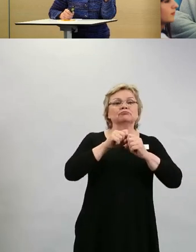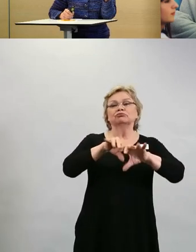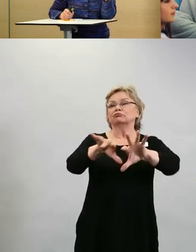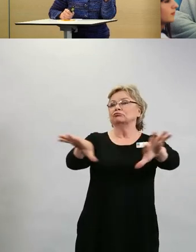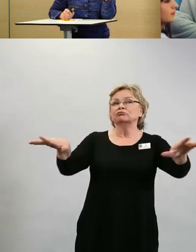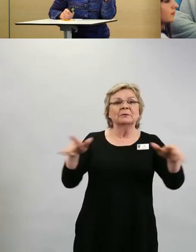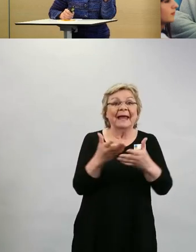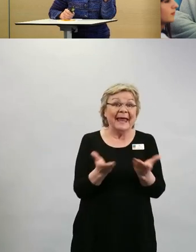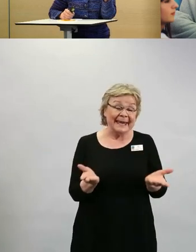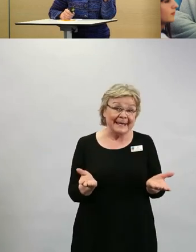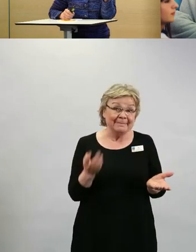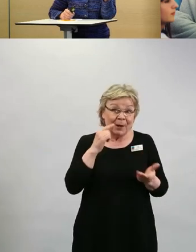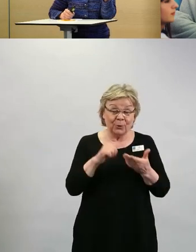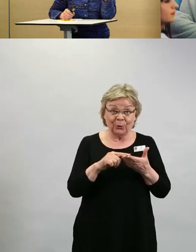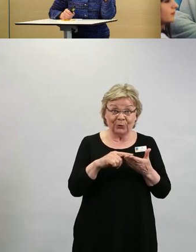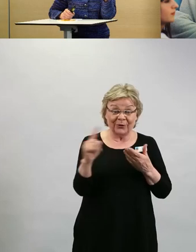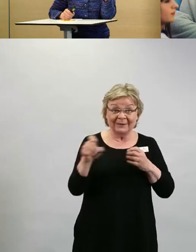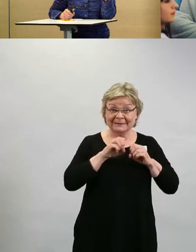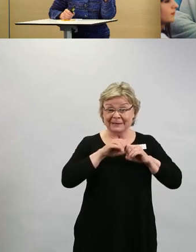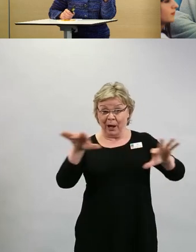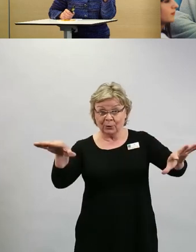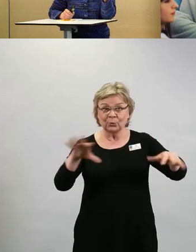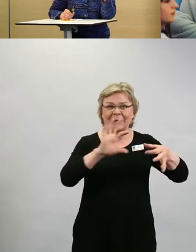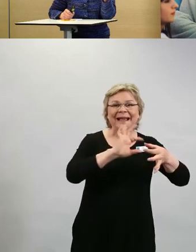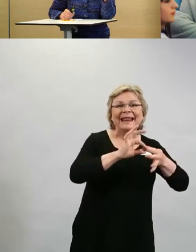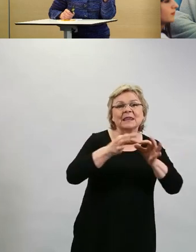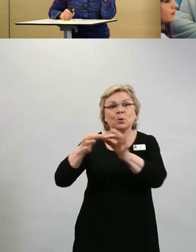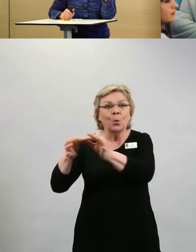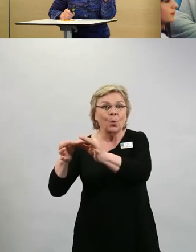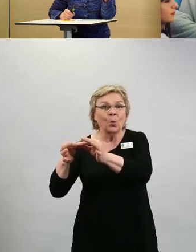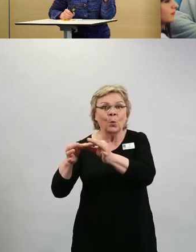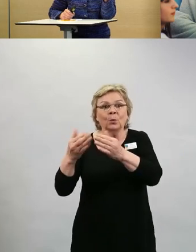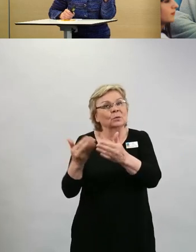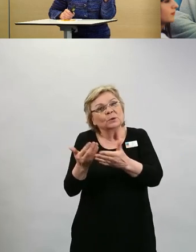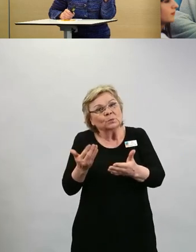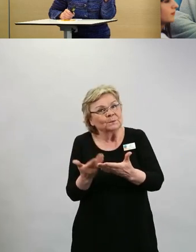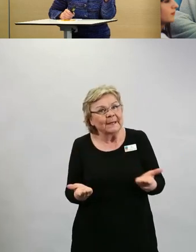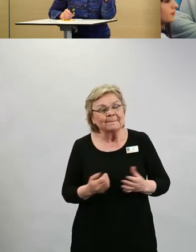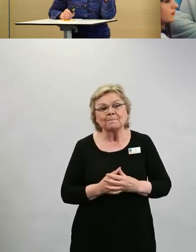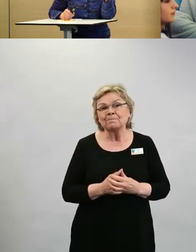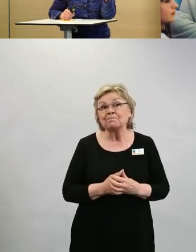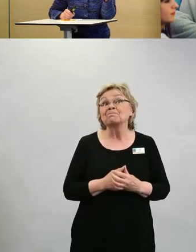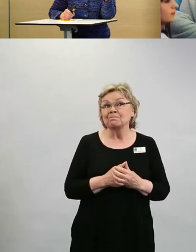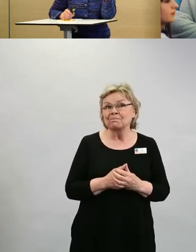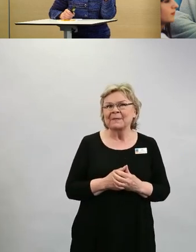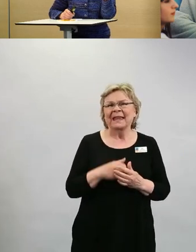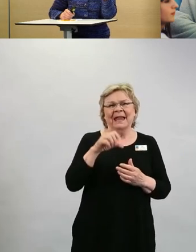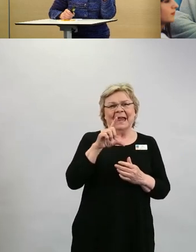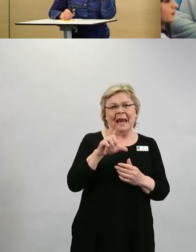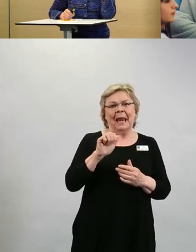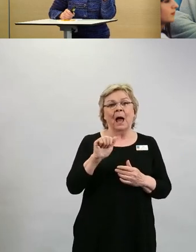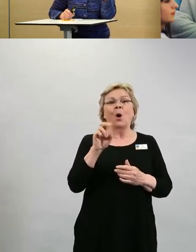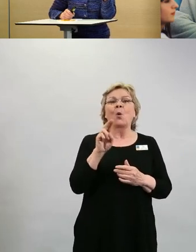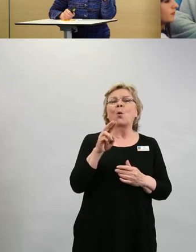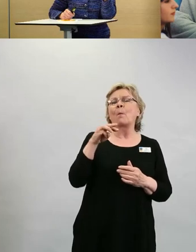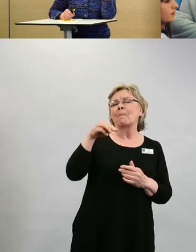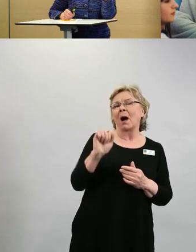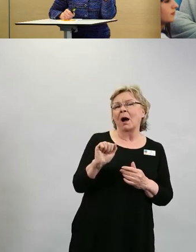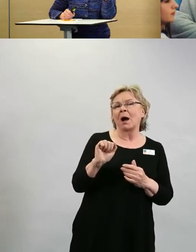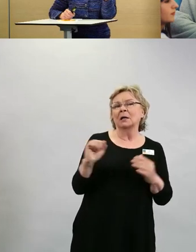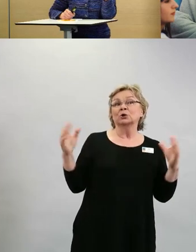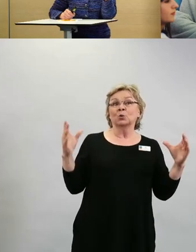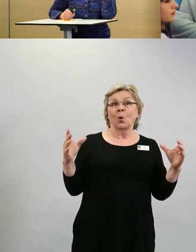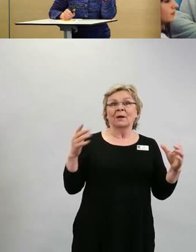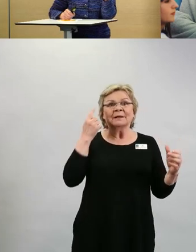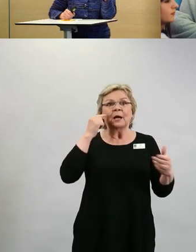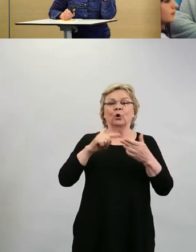pääse syntymään niin helposti kuin rokottamattomilla. Laumasuoja. Siitä käytetään montaa eri sanaa. On laumasuoja, on väestösuoja, on